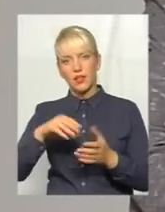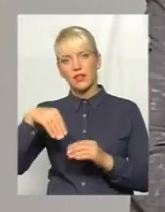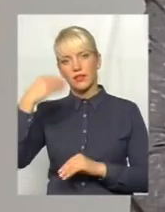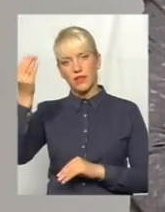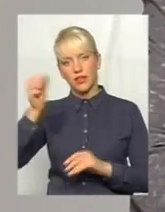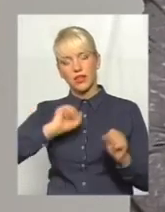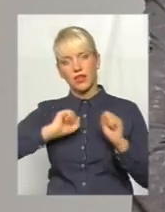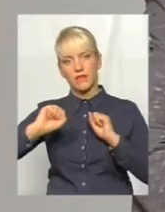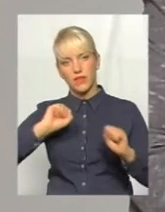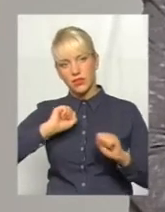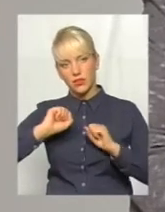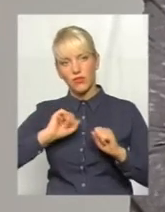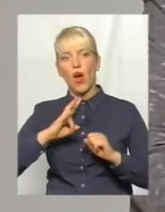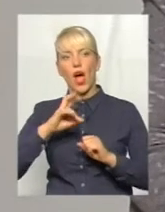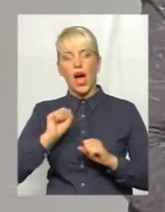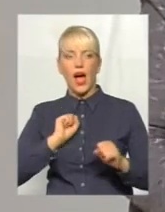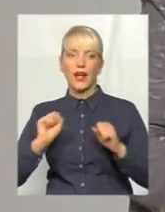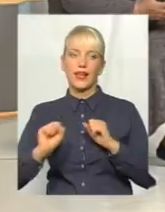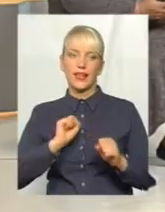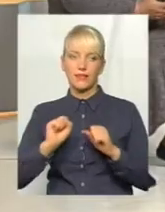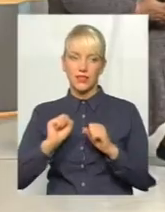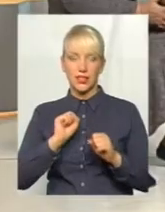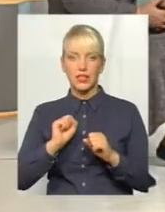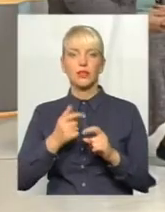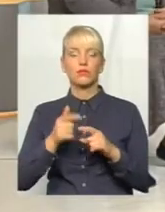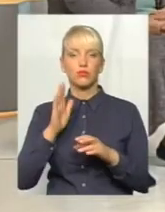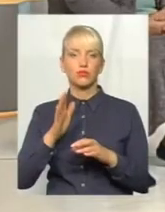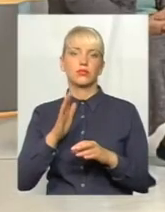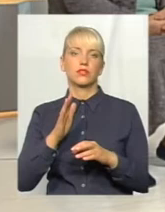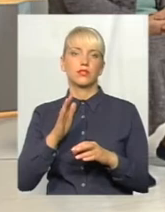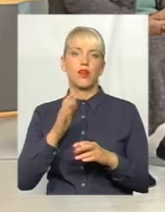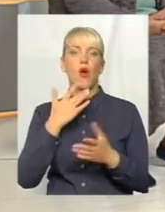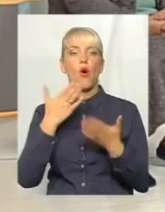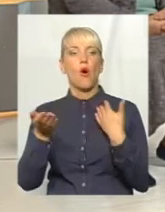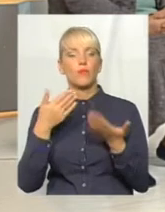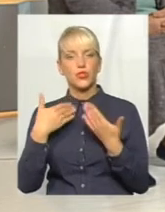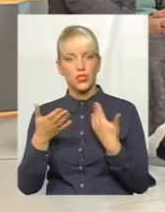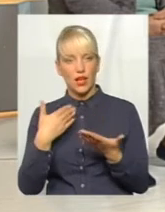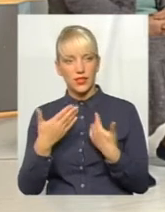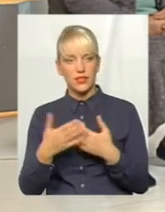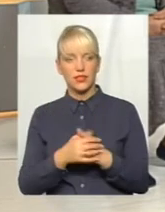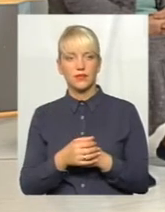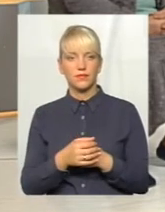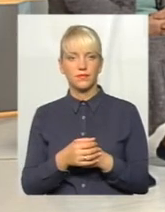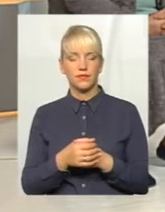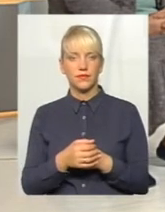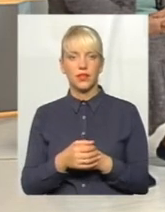общатися, підносити це питання з керівництвом. І я